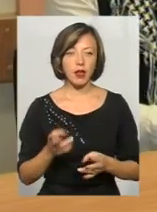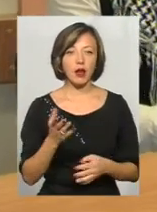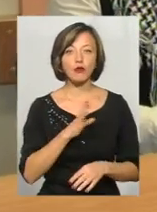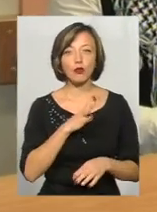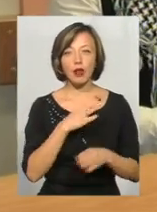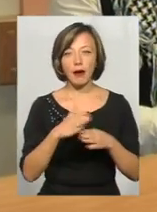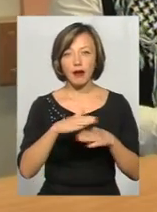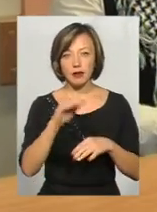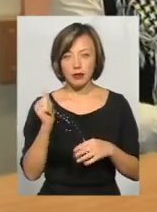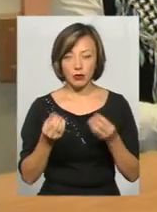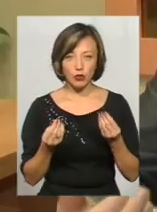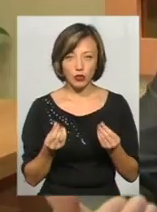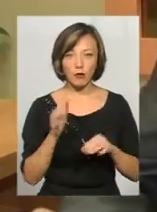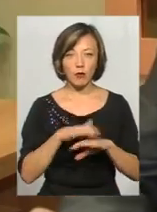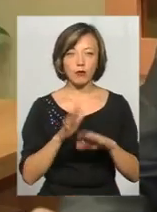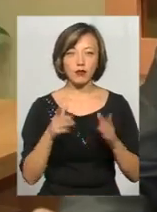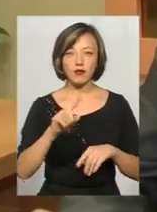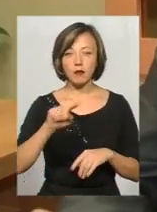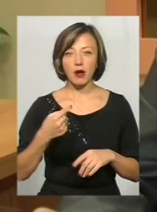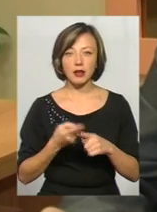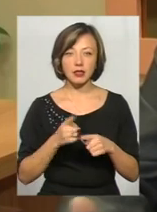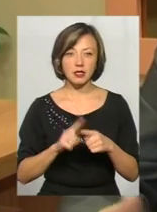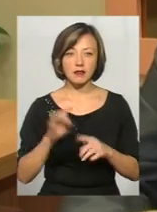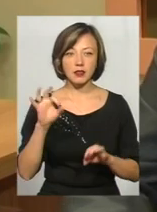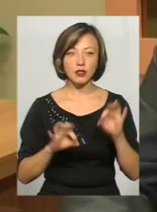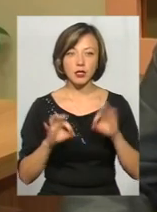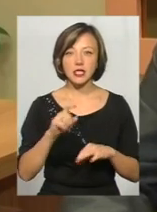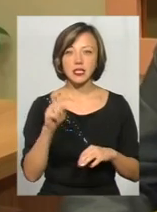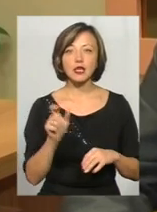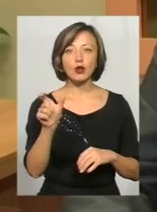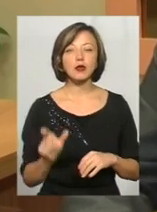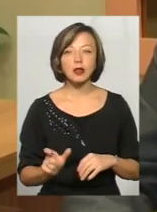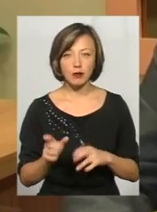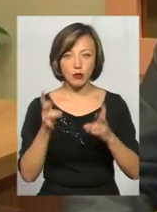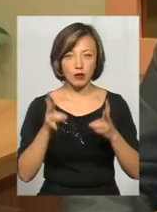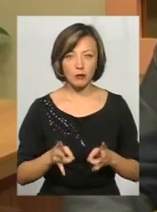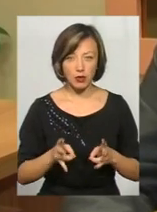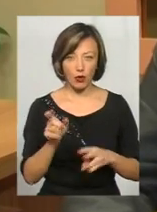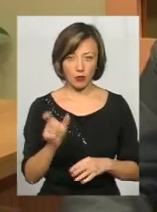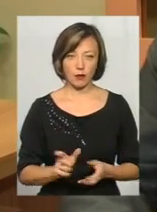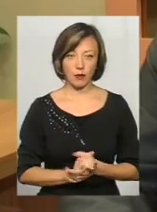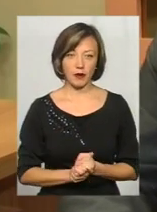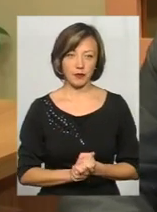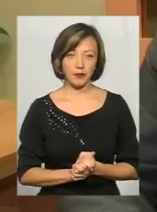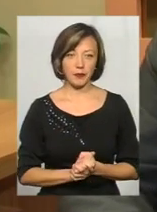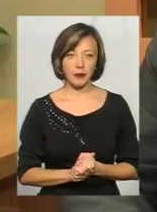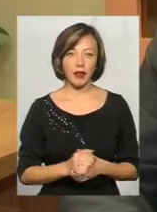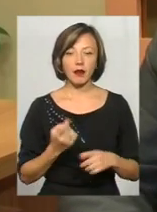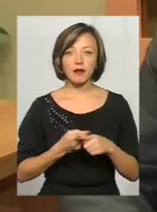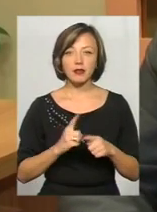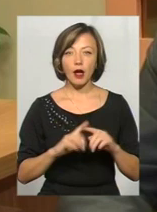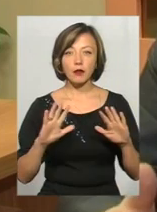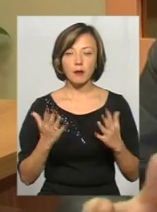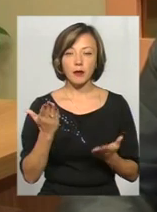кредитні, то банк буде вимагати ці відсотки з людини, потерпілої особи. В даному випадку,